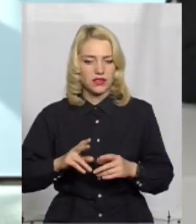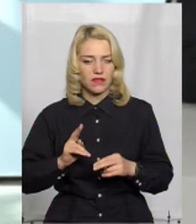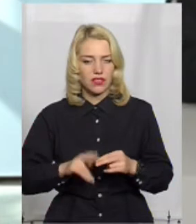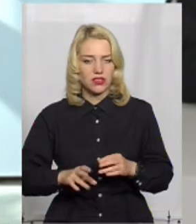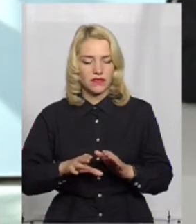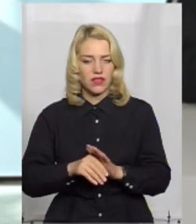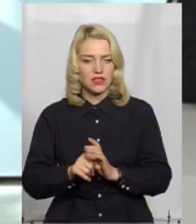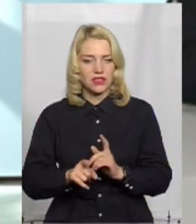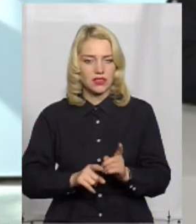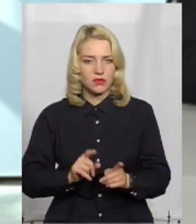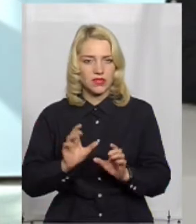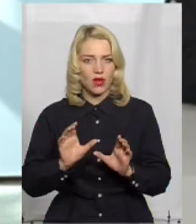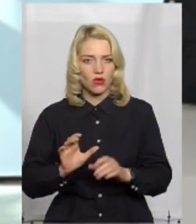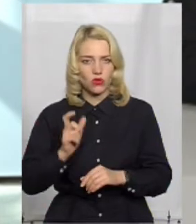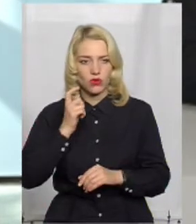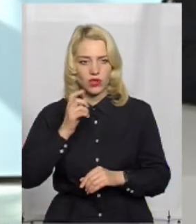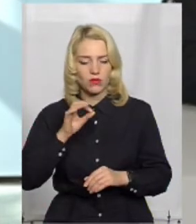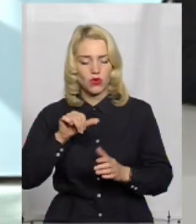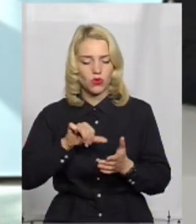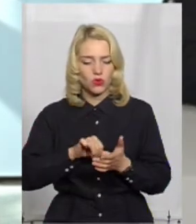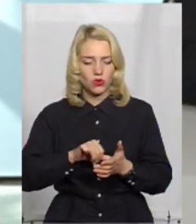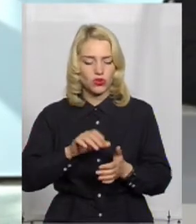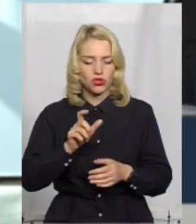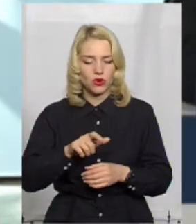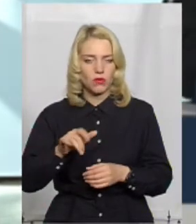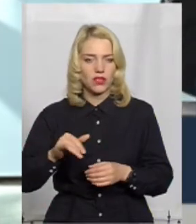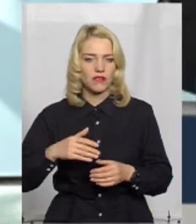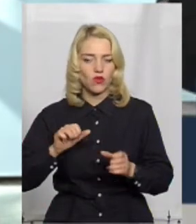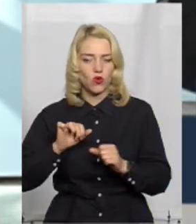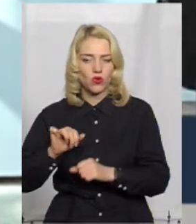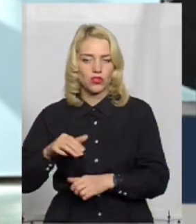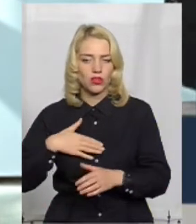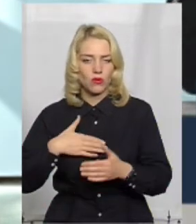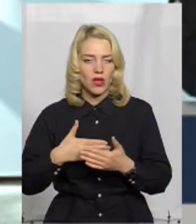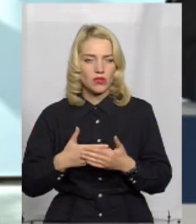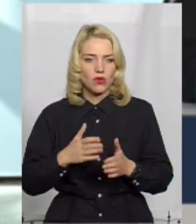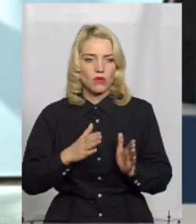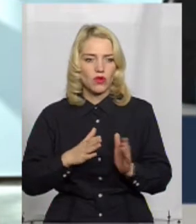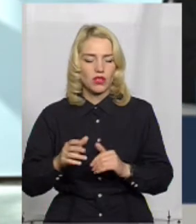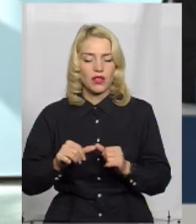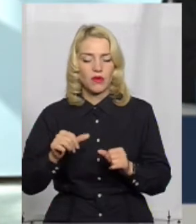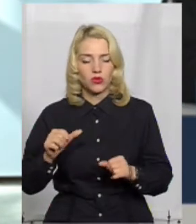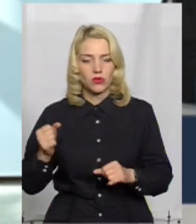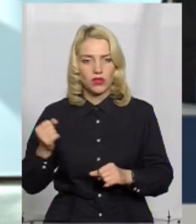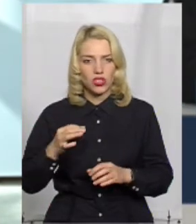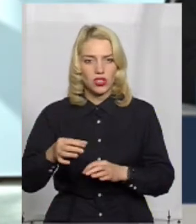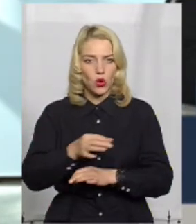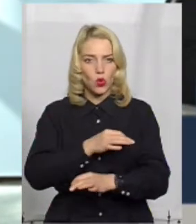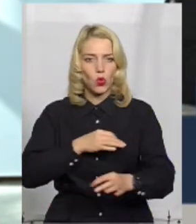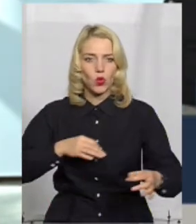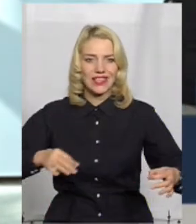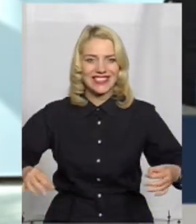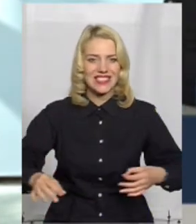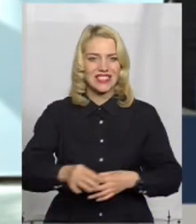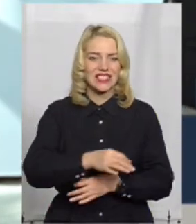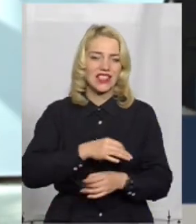в закон України про участь громадян в охороні громадського порядку. І якраз на минулому тижні круглий стіл, це